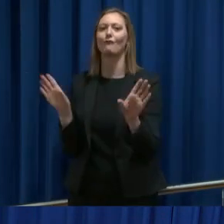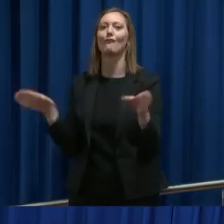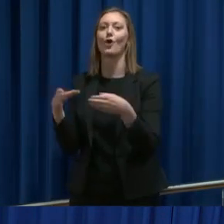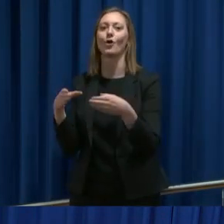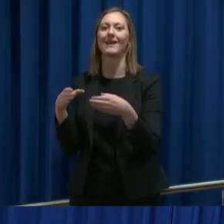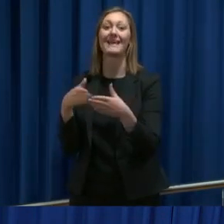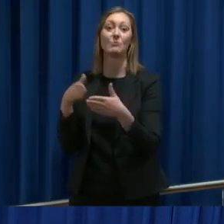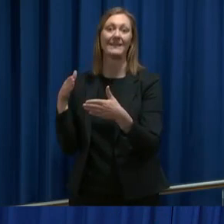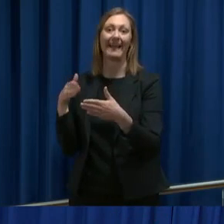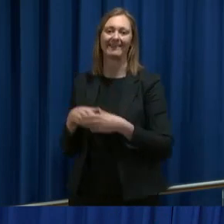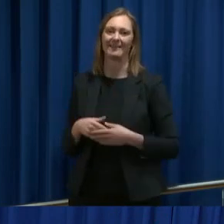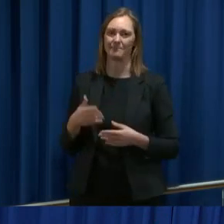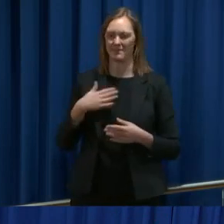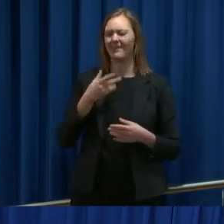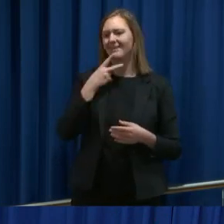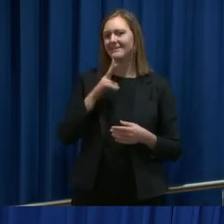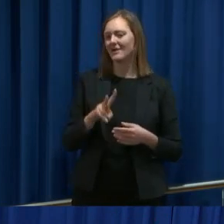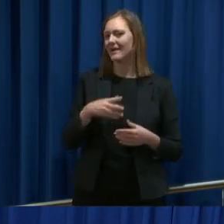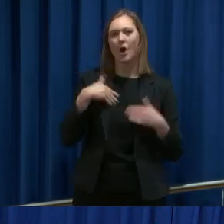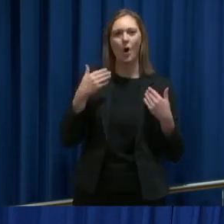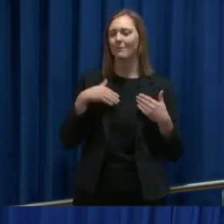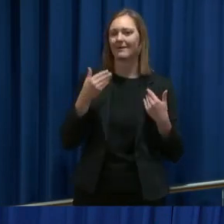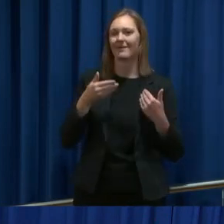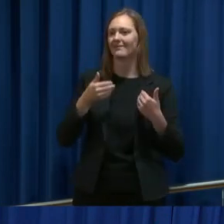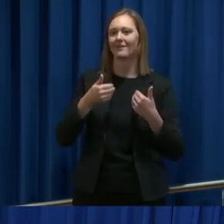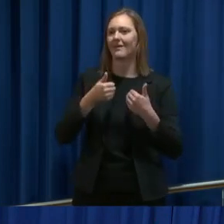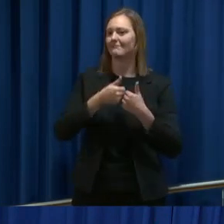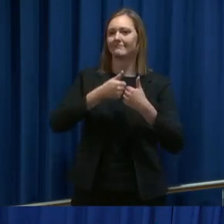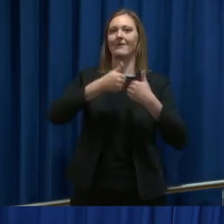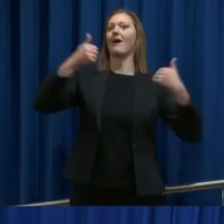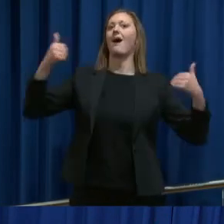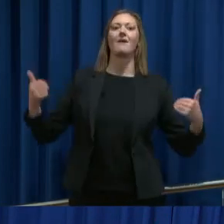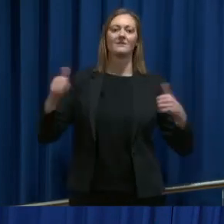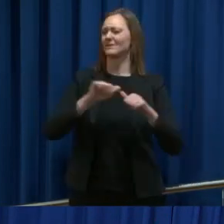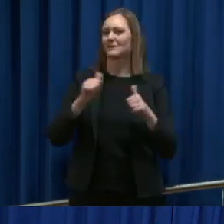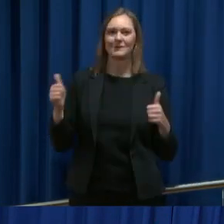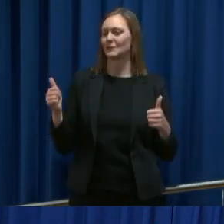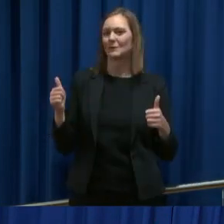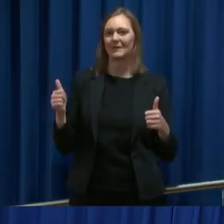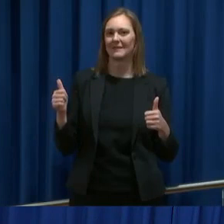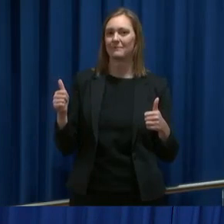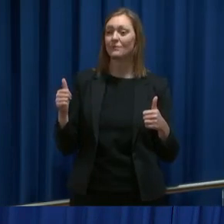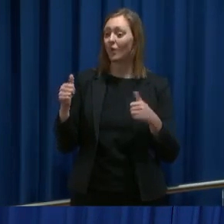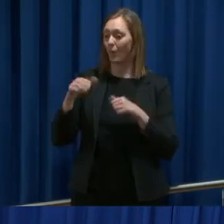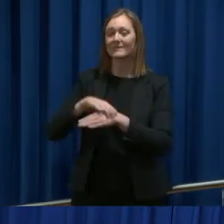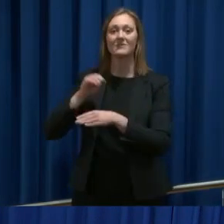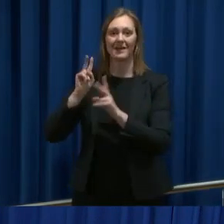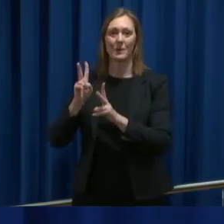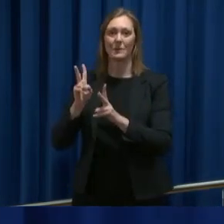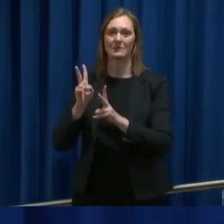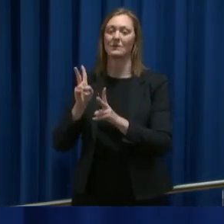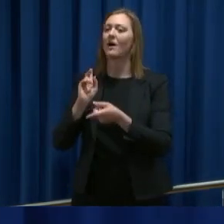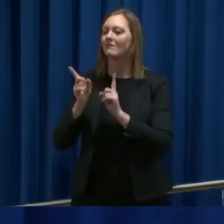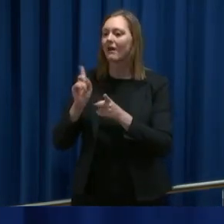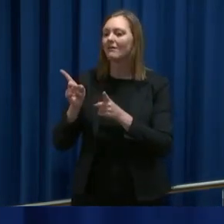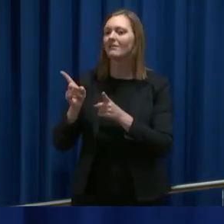Jeg svarer på det at jeg opplever egentlig ikke at avstanden er så stor. Nå har jo også Sverige valgt å strenge